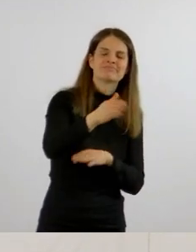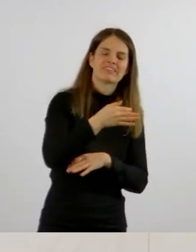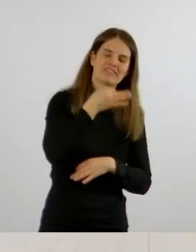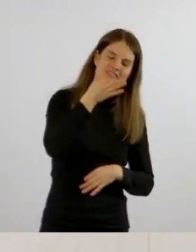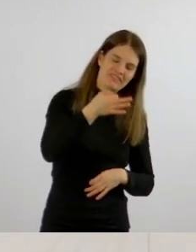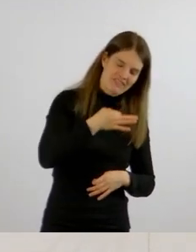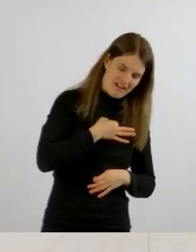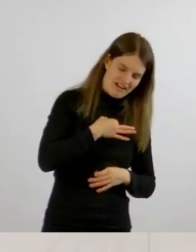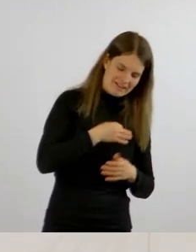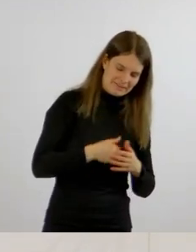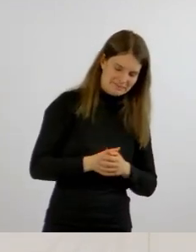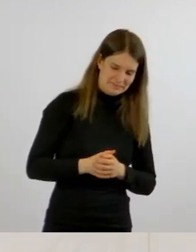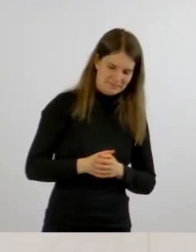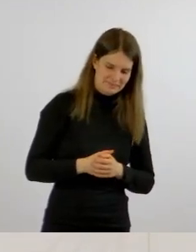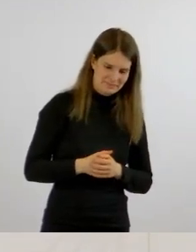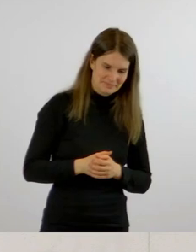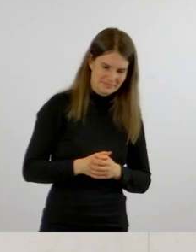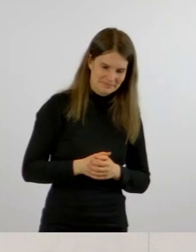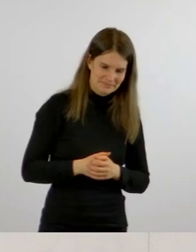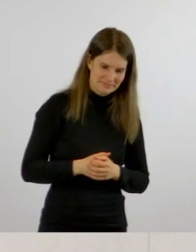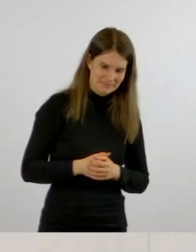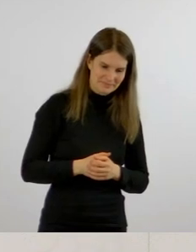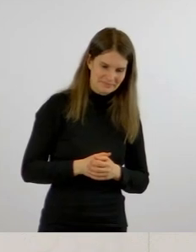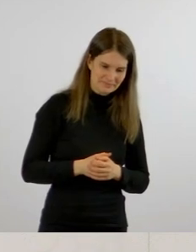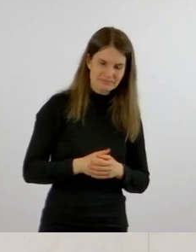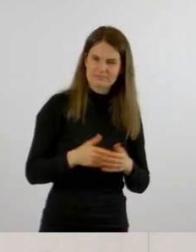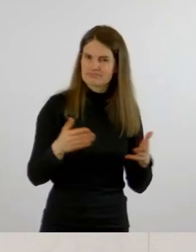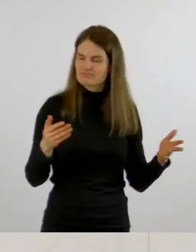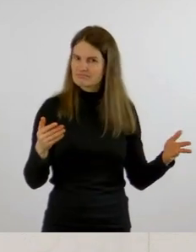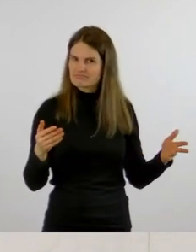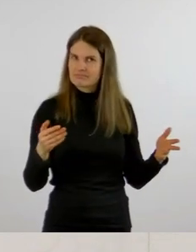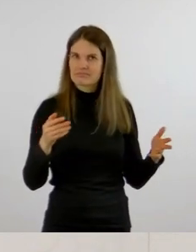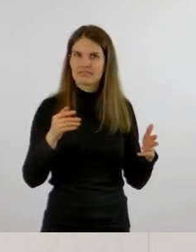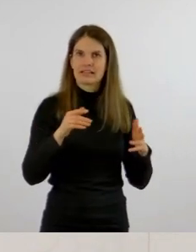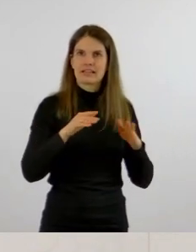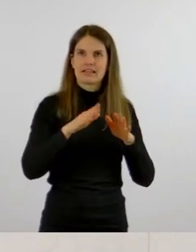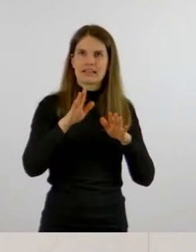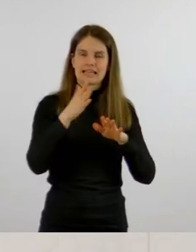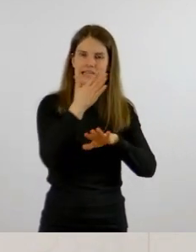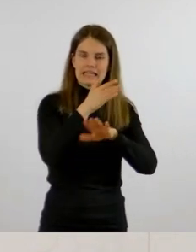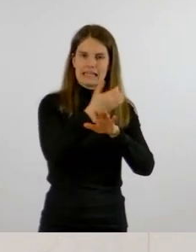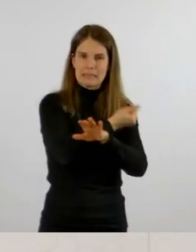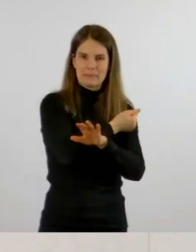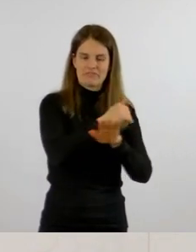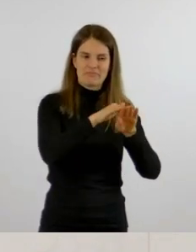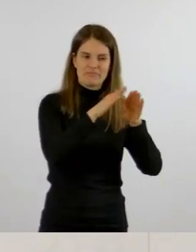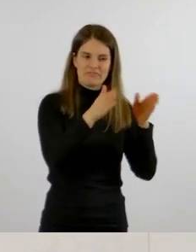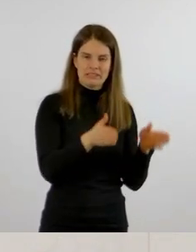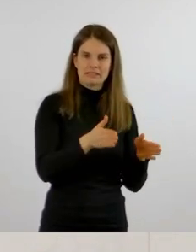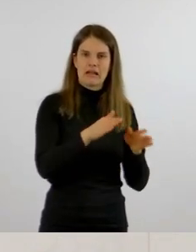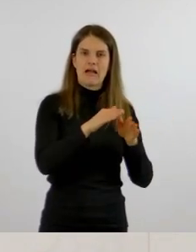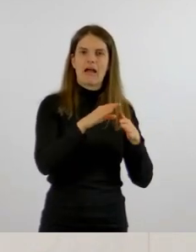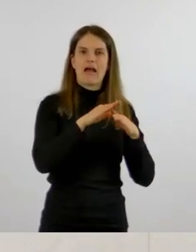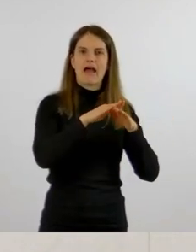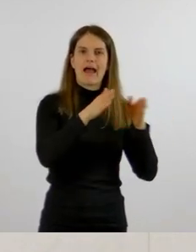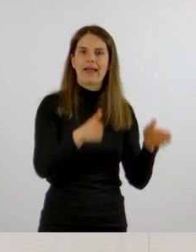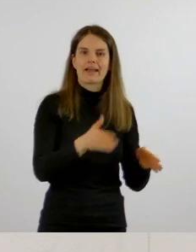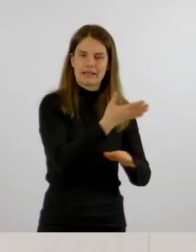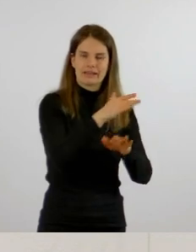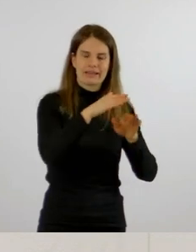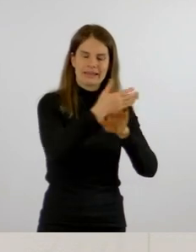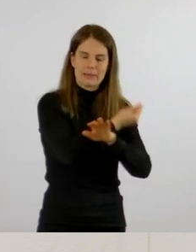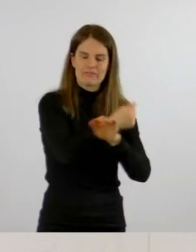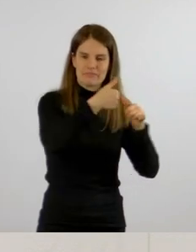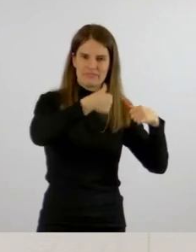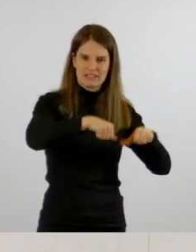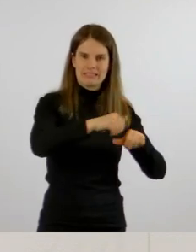Die Frage, ob eine, man nennt es einrichtungsbezogene Impfpflicht, besteht oder nicht, die entscheidet